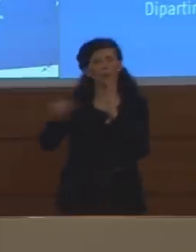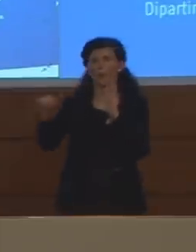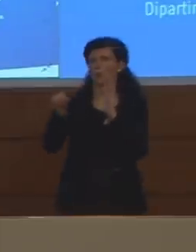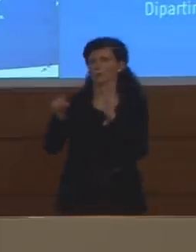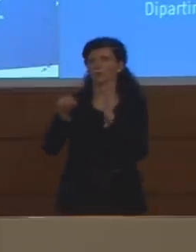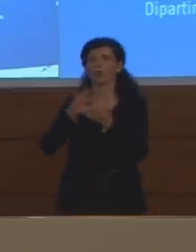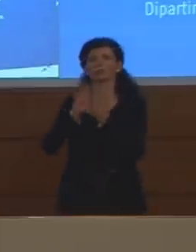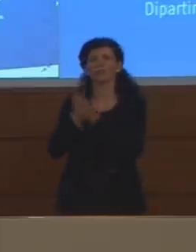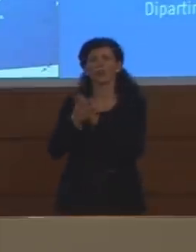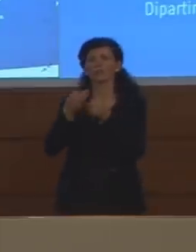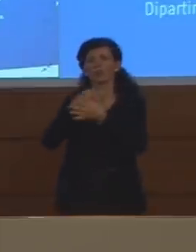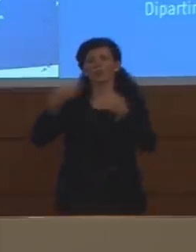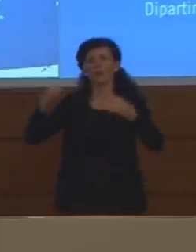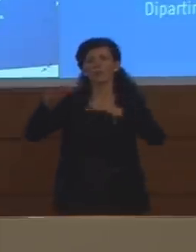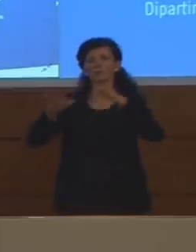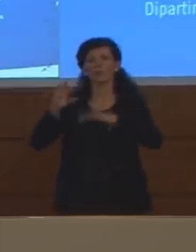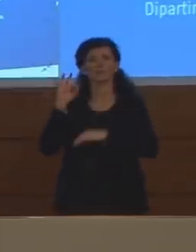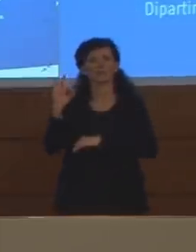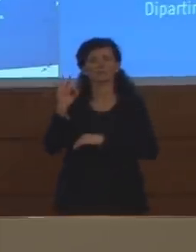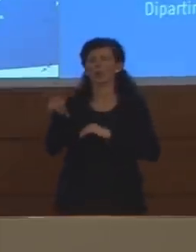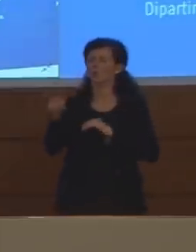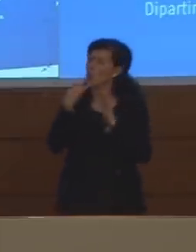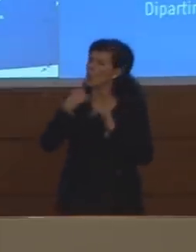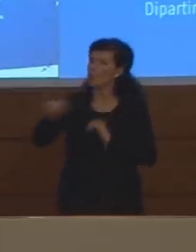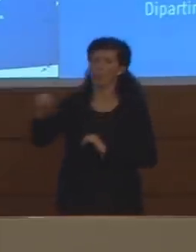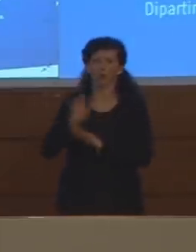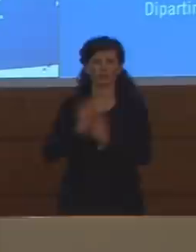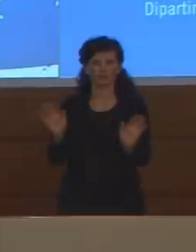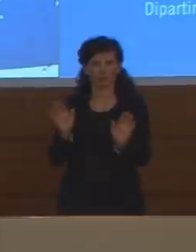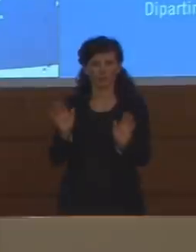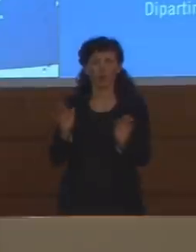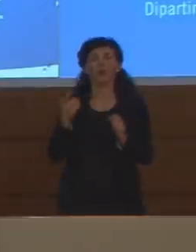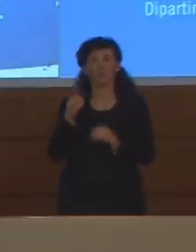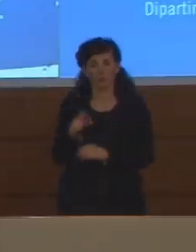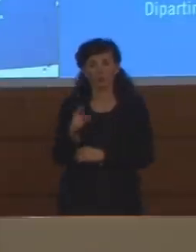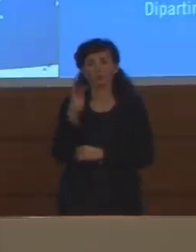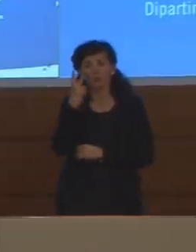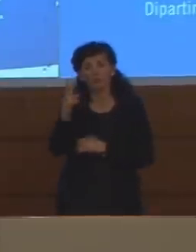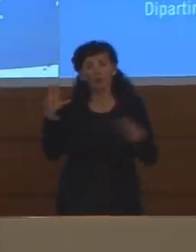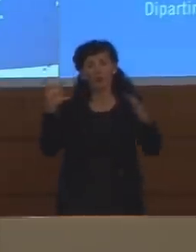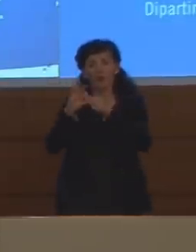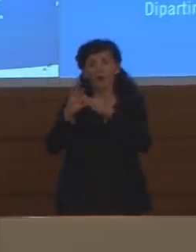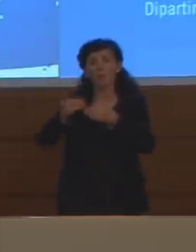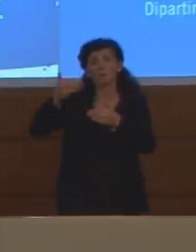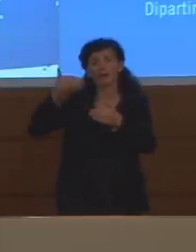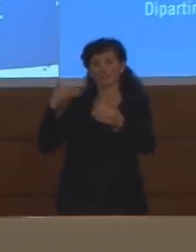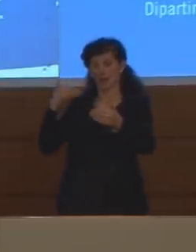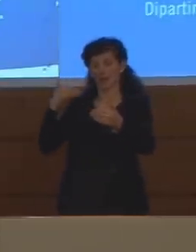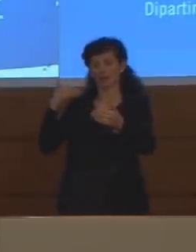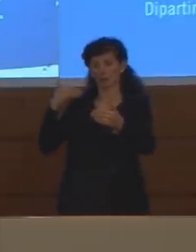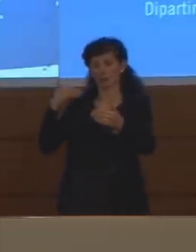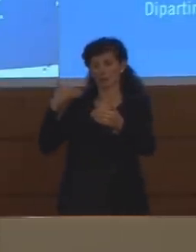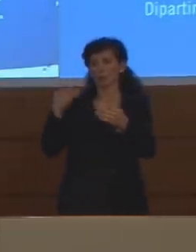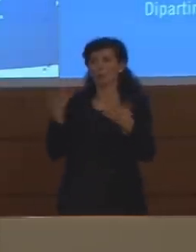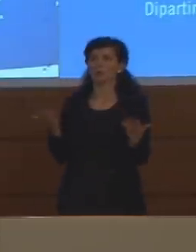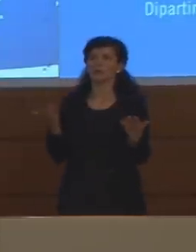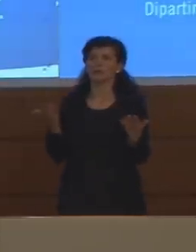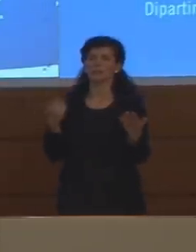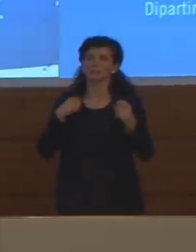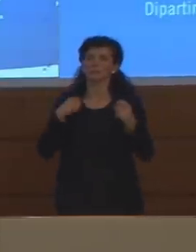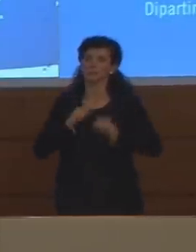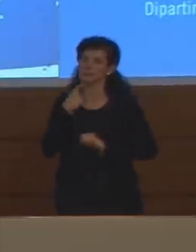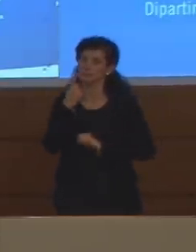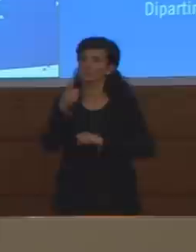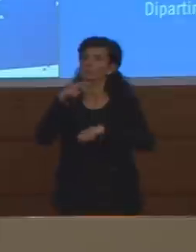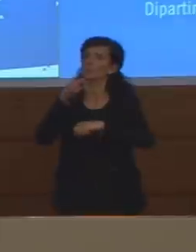e a normalizzarsi appunto perché vede una qualcosa che è successo nel passato quindi io direi che il